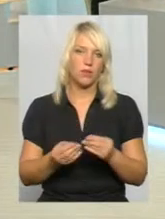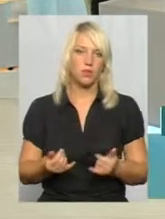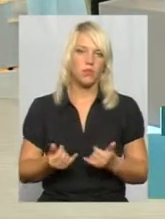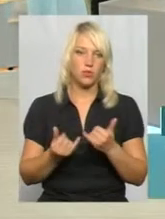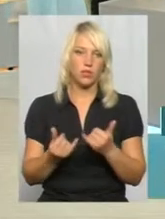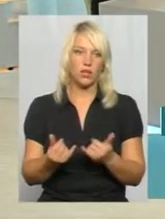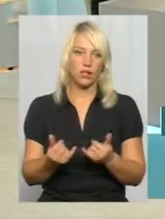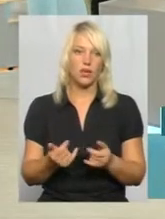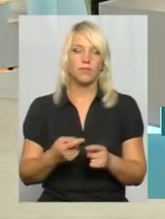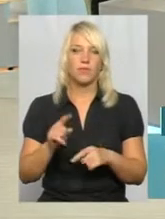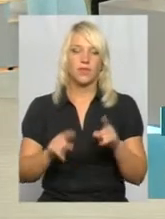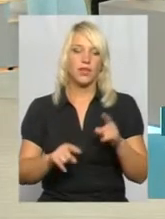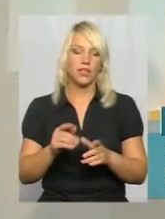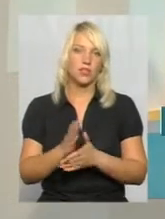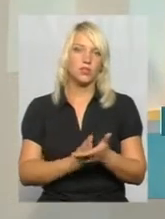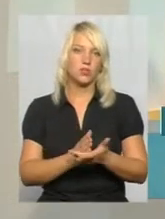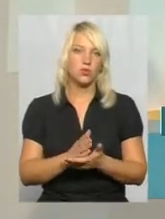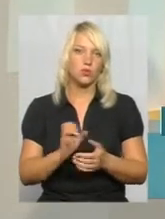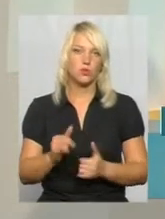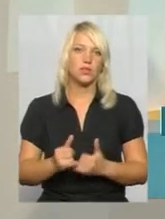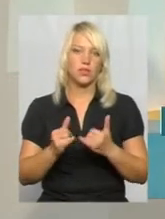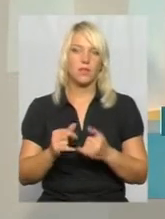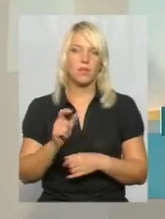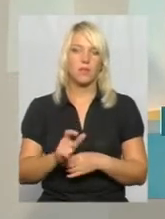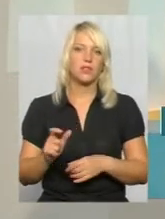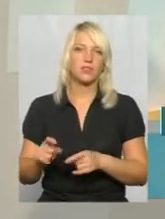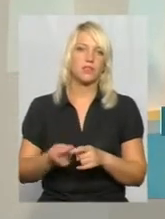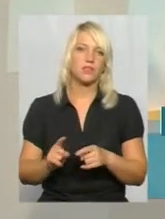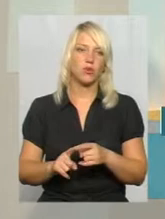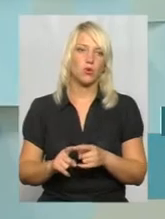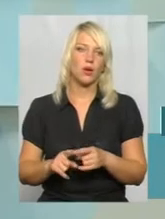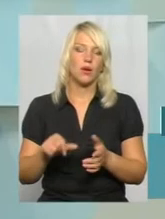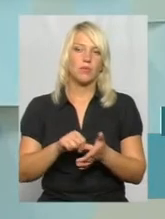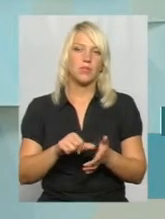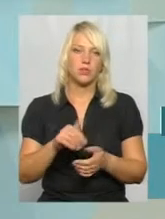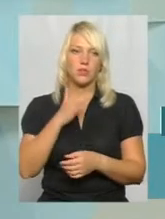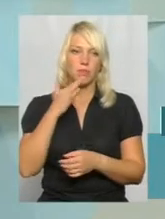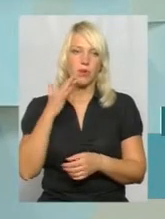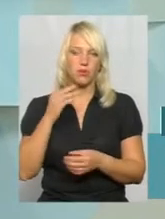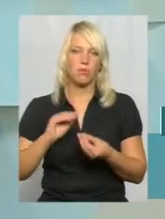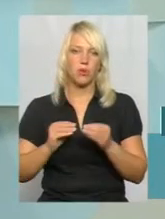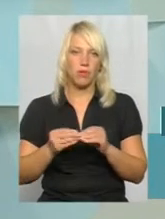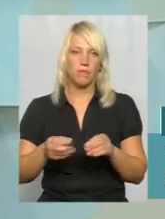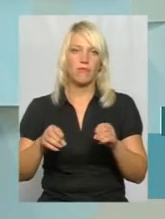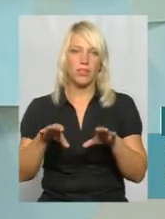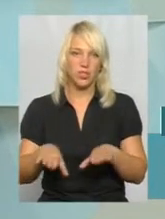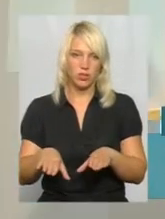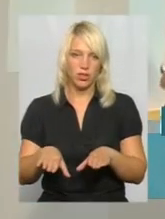деяких служб, а для мешканців його присутність багато проблем вирішує.